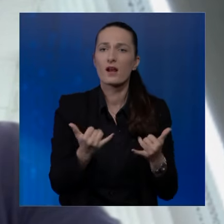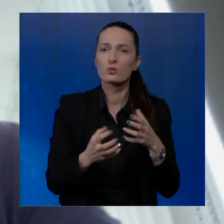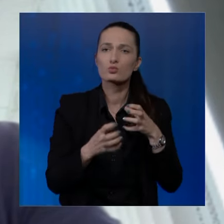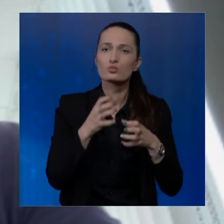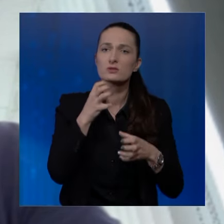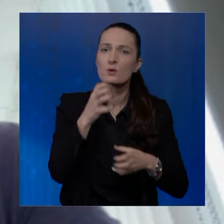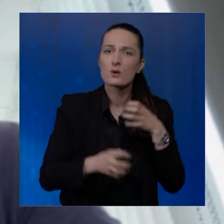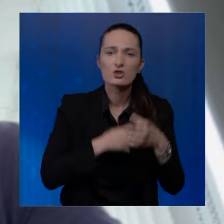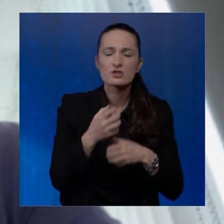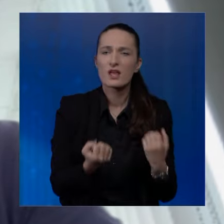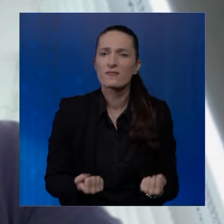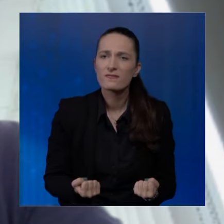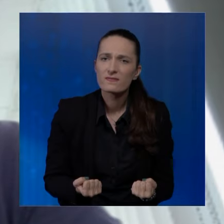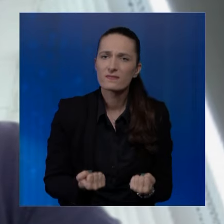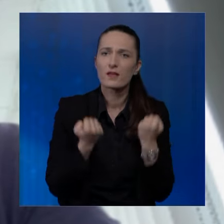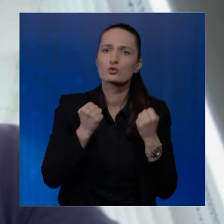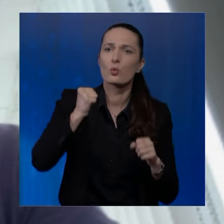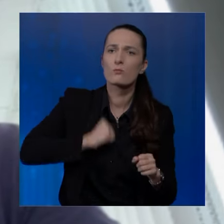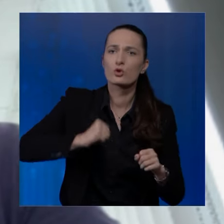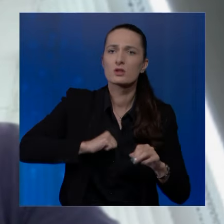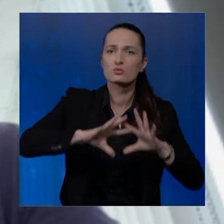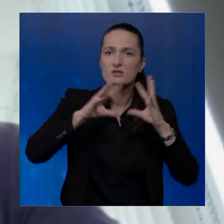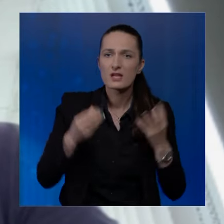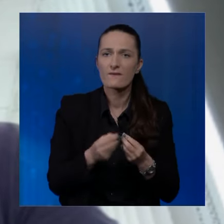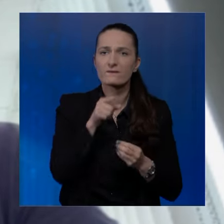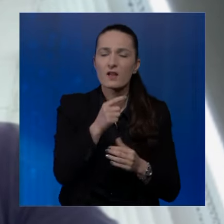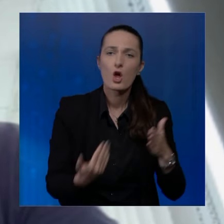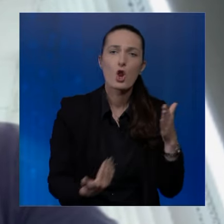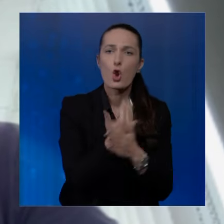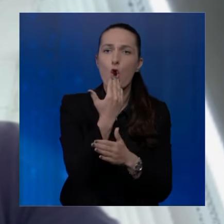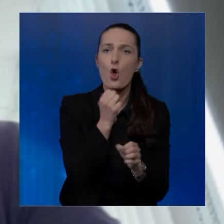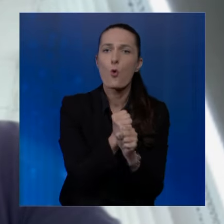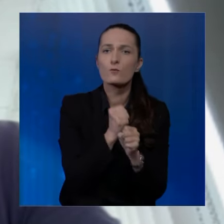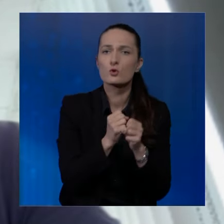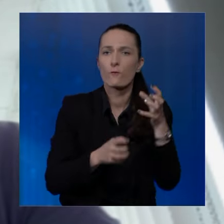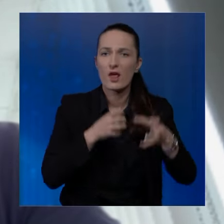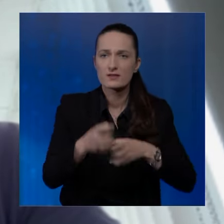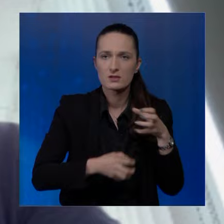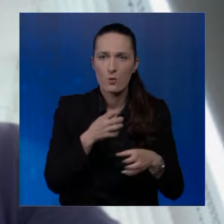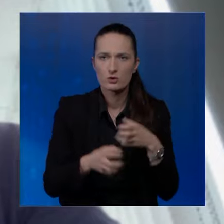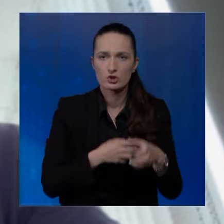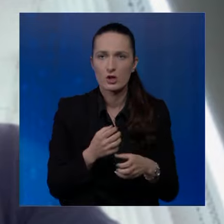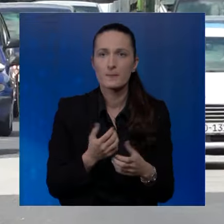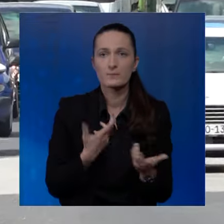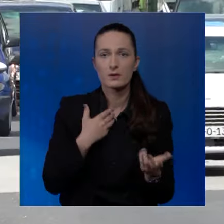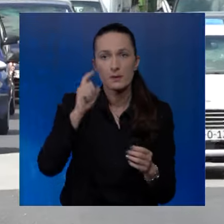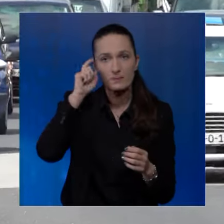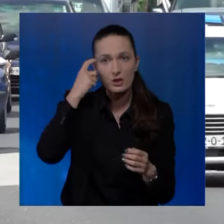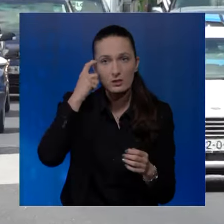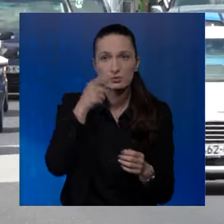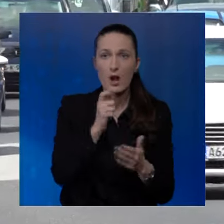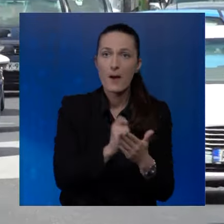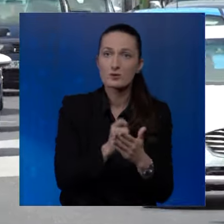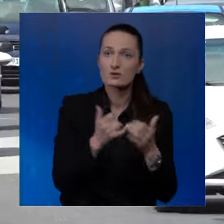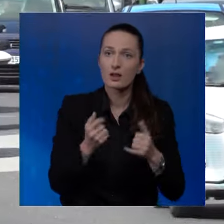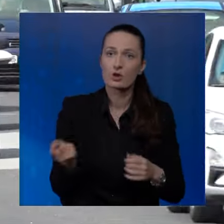i da trenutne sabrećanice jako teško mogu da podnesu sa taj novostvoreni saobraćaj. Mišljena je